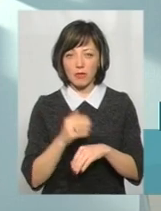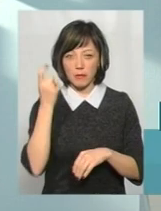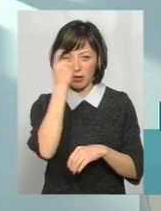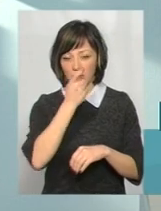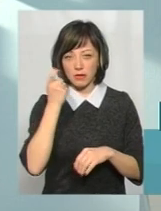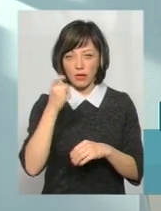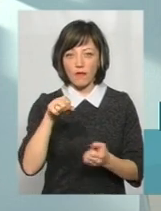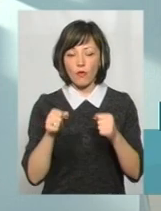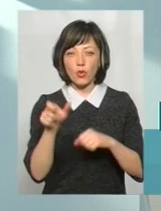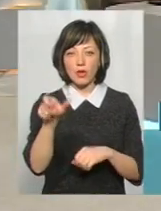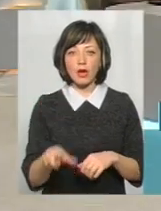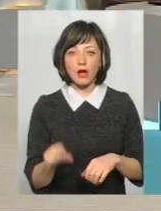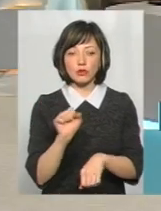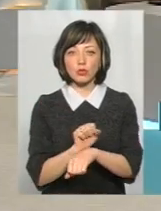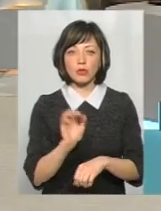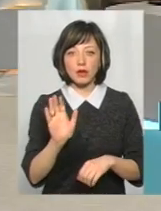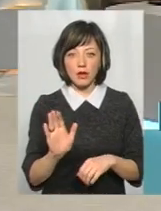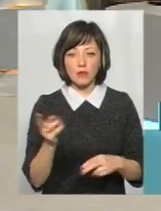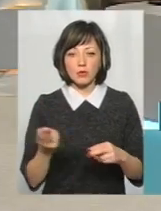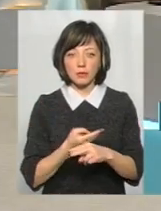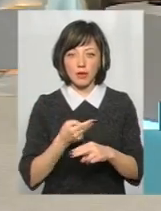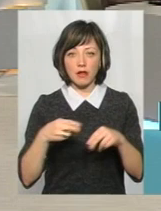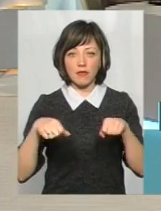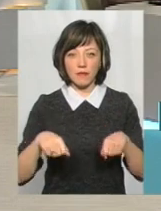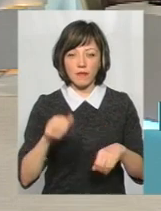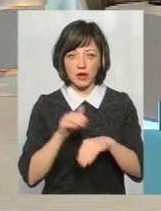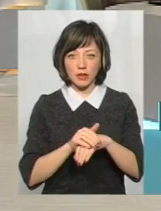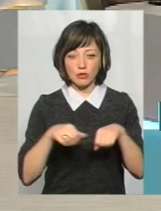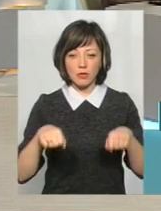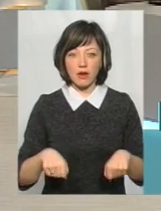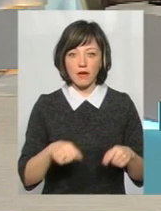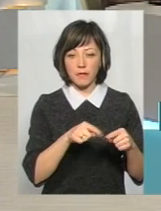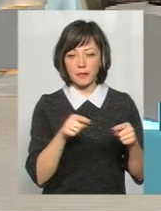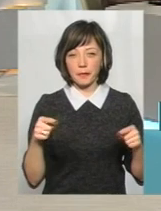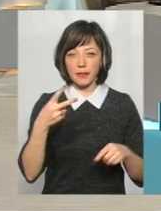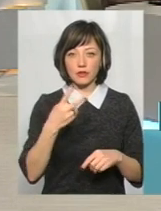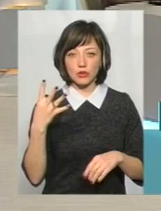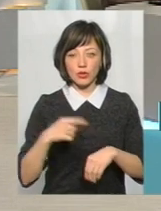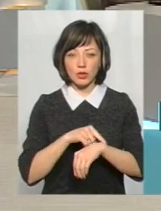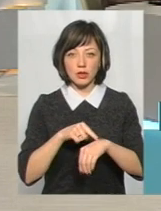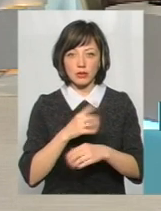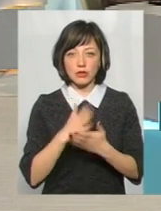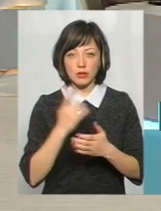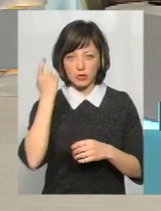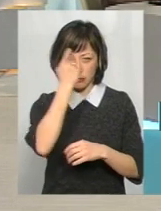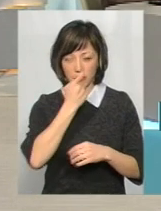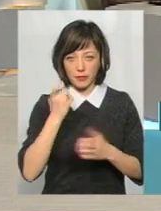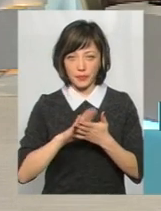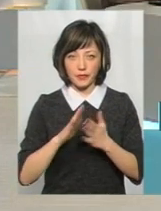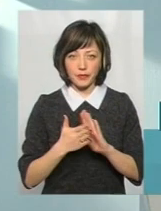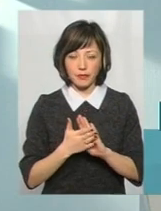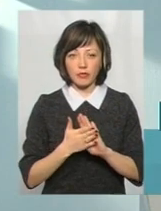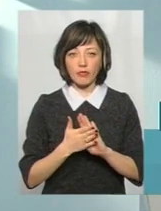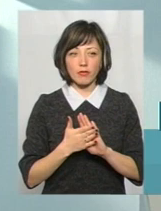Тобто, водія зупиняли його, позбавляли фактично права керувати протягом 24-го годин, адже він знаходиться в стані алкогольного сп'яніння.